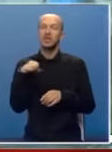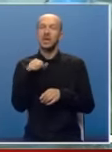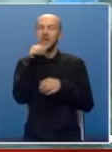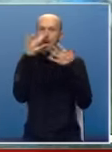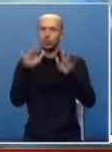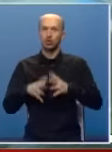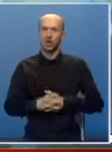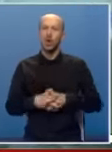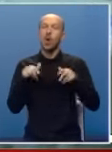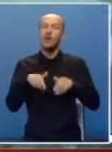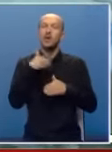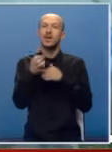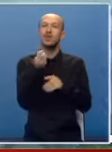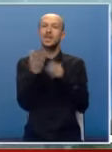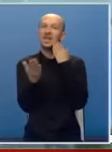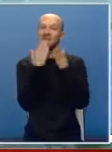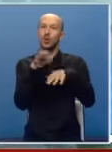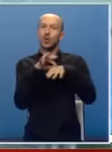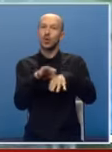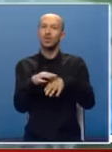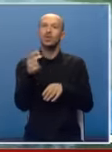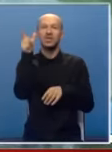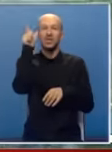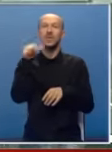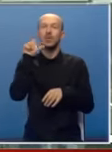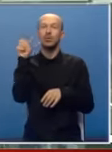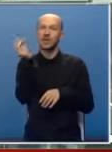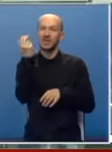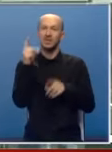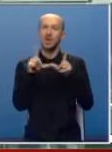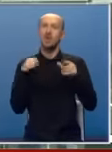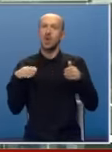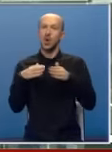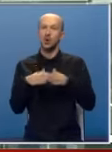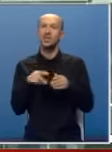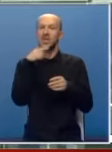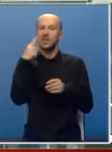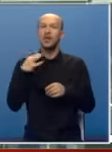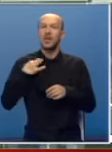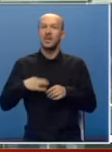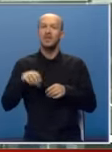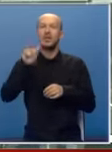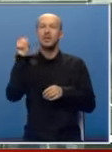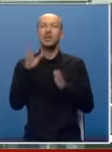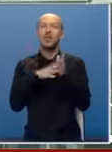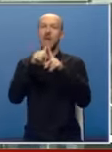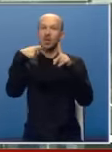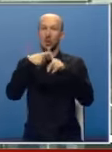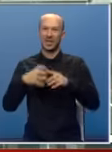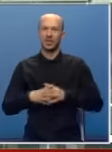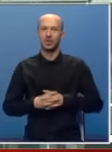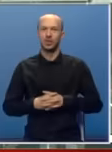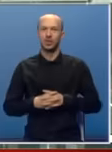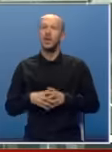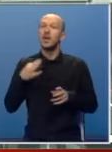napušteni. Ovo je nakon serije sastanaka rukovodstva Srbije i Republike Srpske u Banjaluvci, izjavio predsjednik Republike Milorad Dodik.